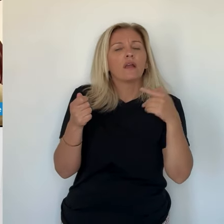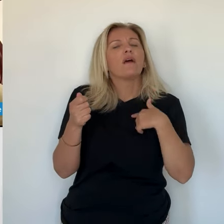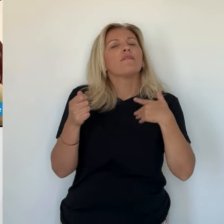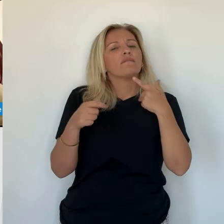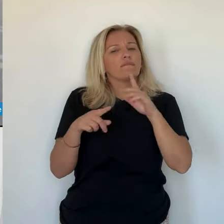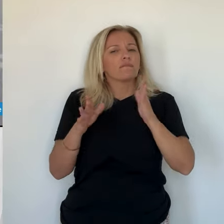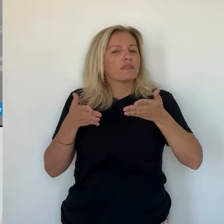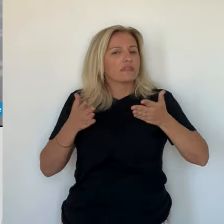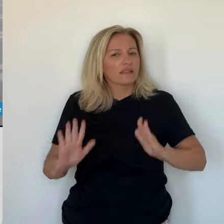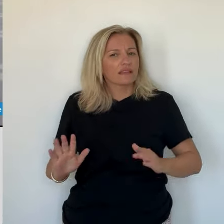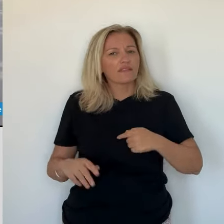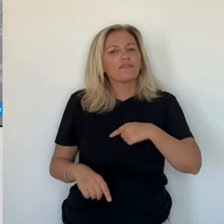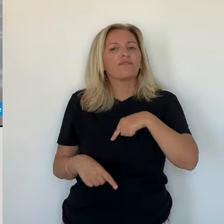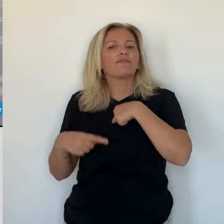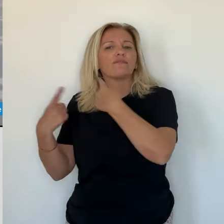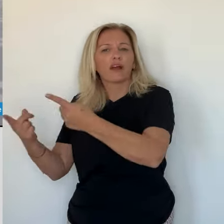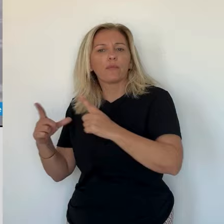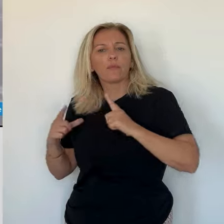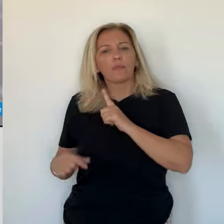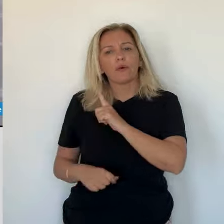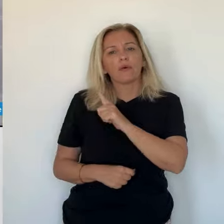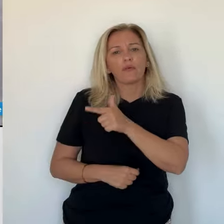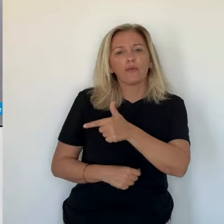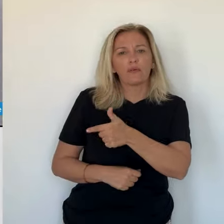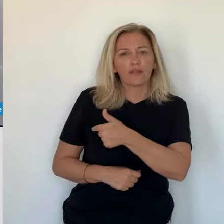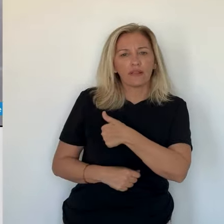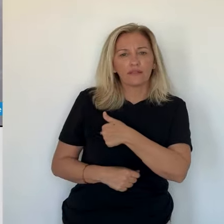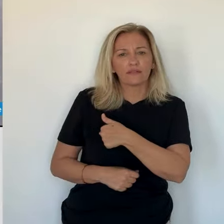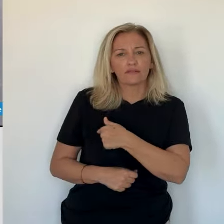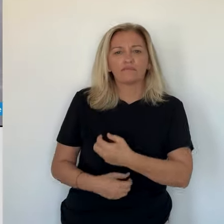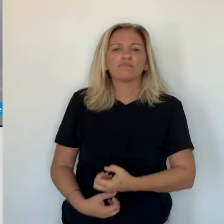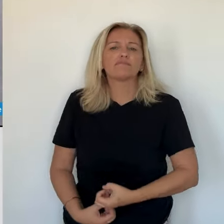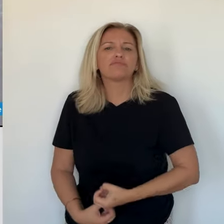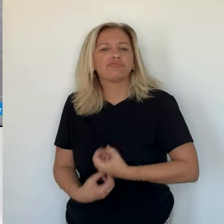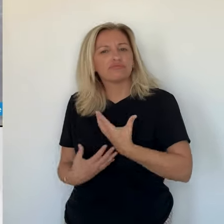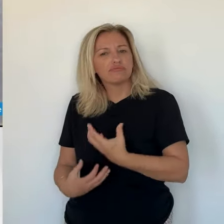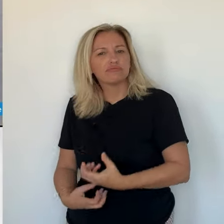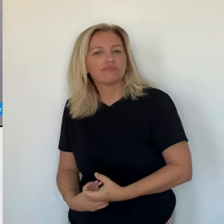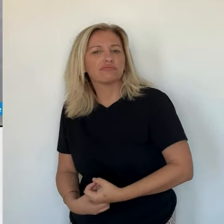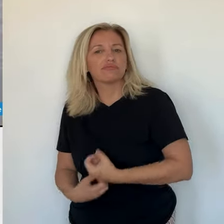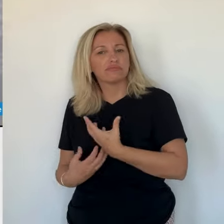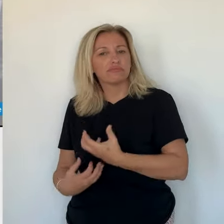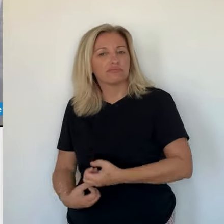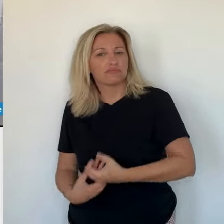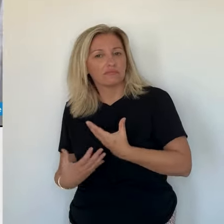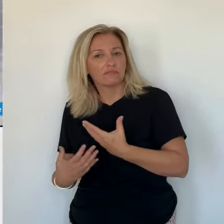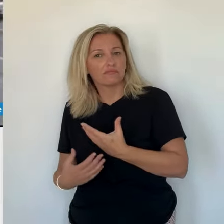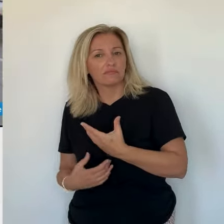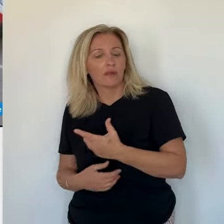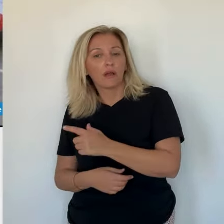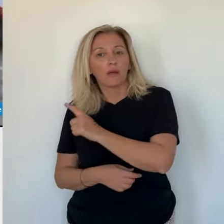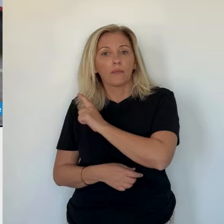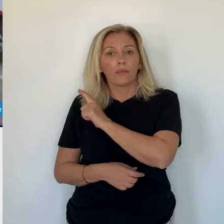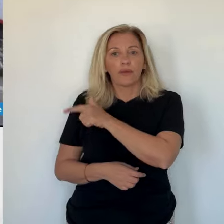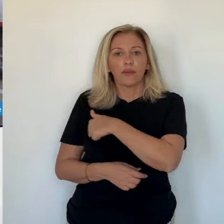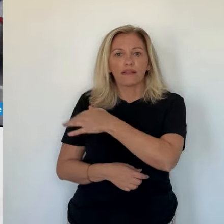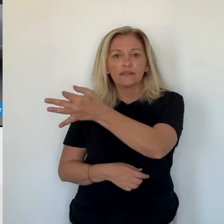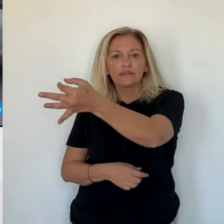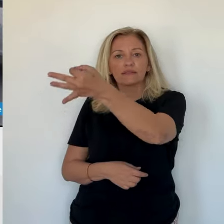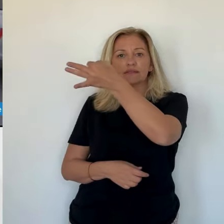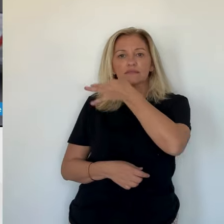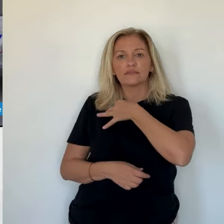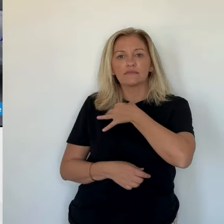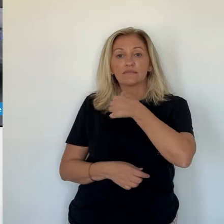la casquette de l'un d'entre eux. C'est cette casquette qui va permettre de faire avancer l'enquête. Michel décide de porter